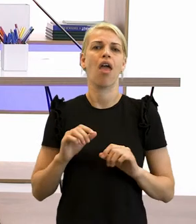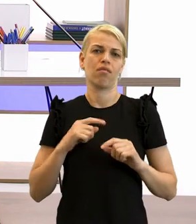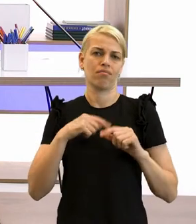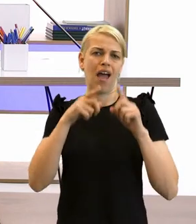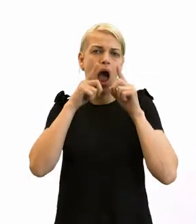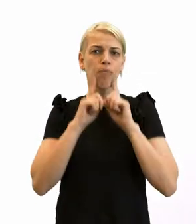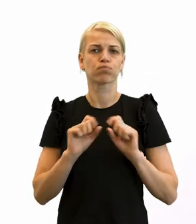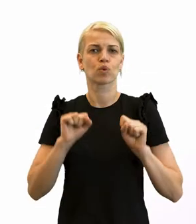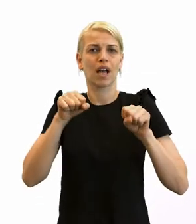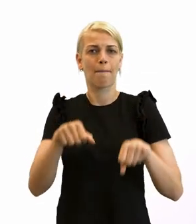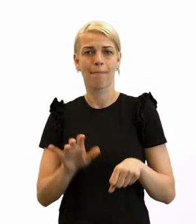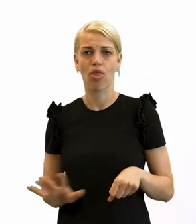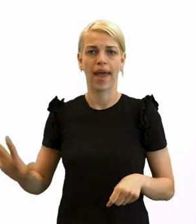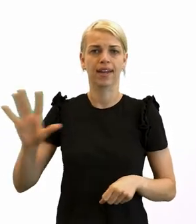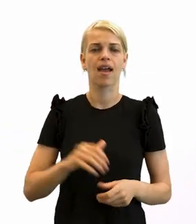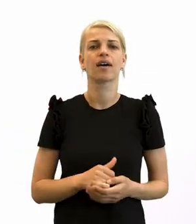monarchie.